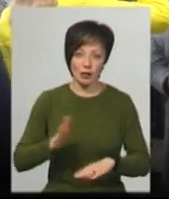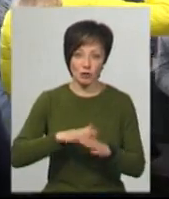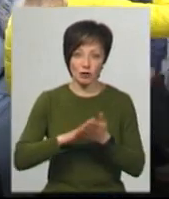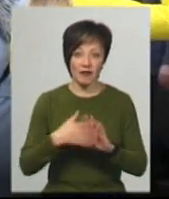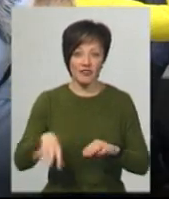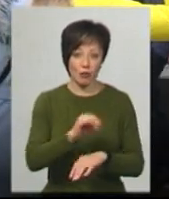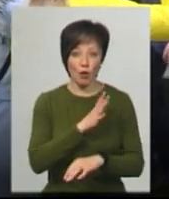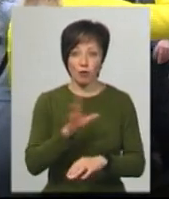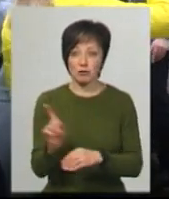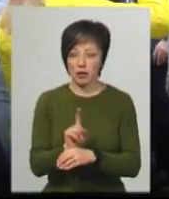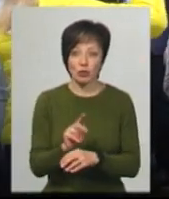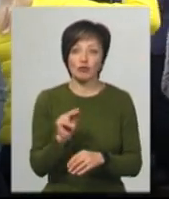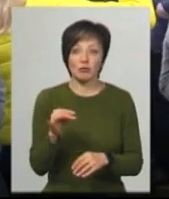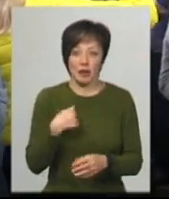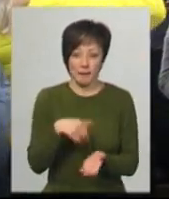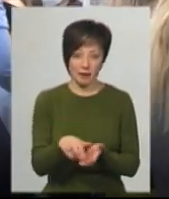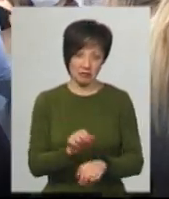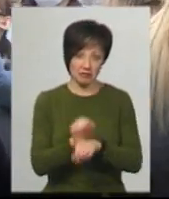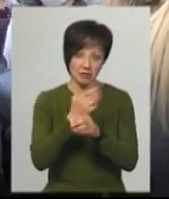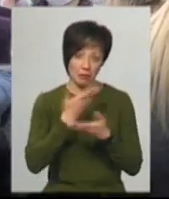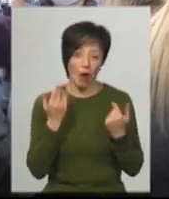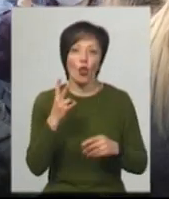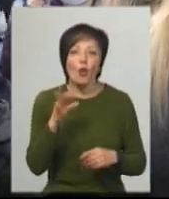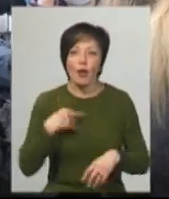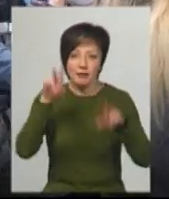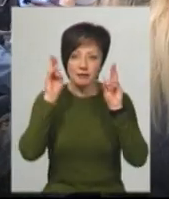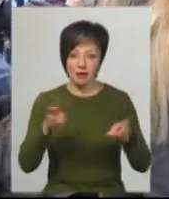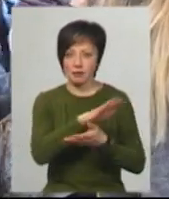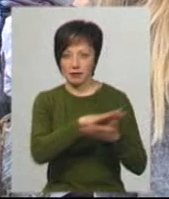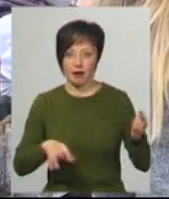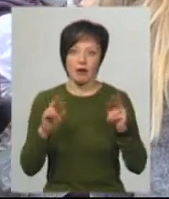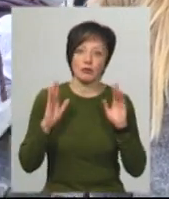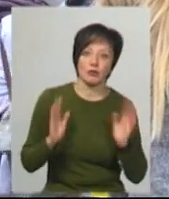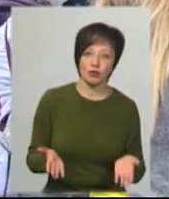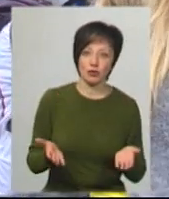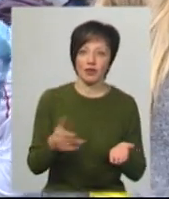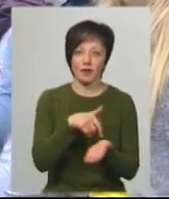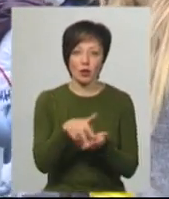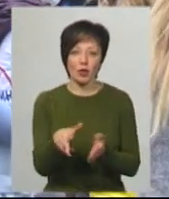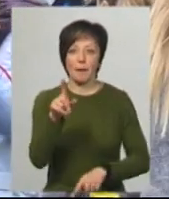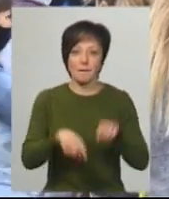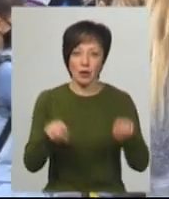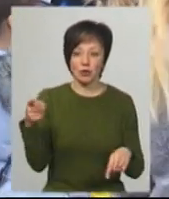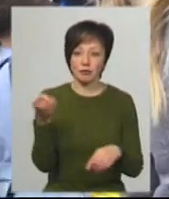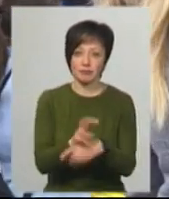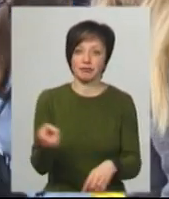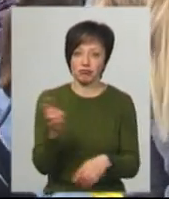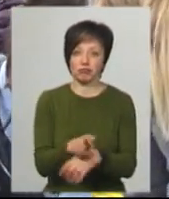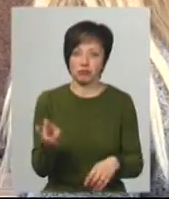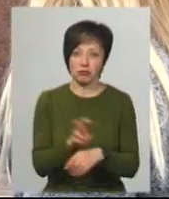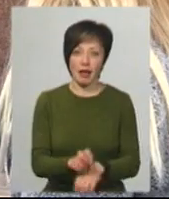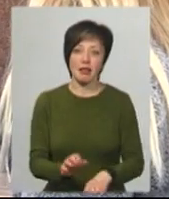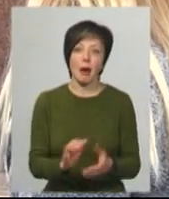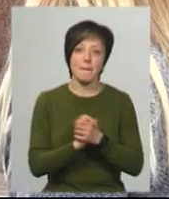добре, то чого б я йшов протестувати. Я не знаю, як ми будемо далі. Будемо виходити періодично сюди, поки на мирні